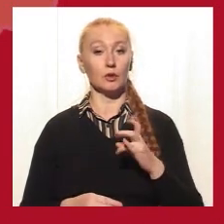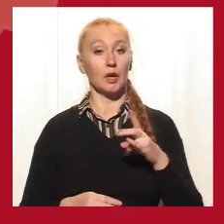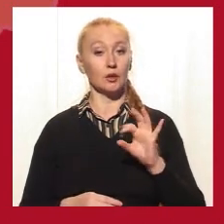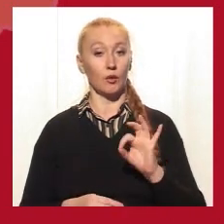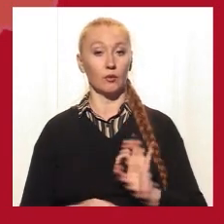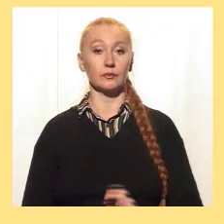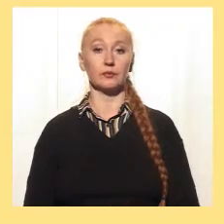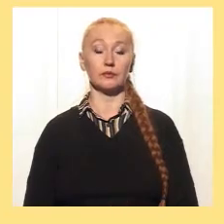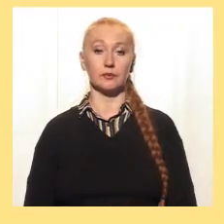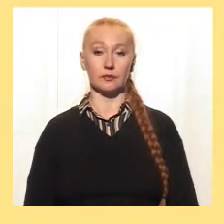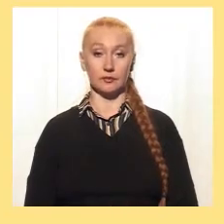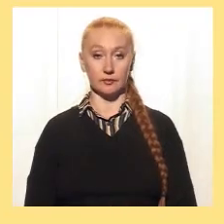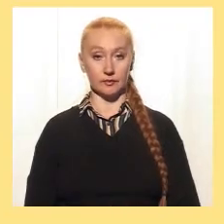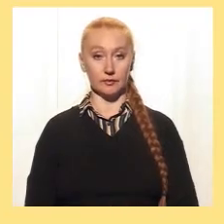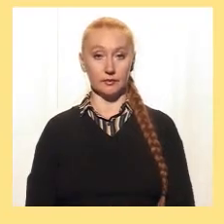Бондаренко.